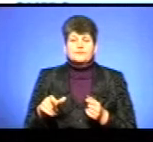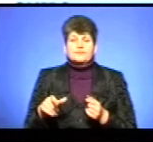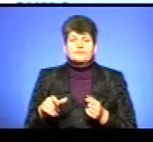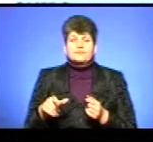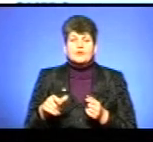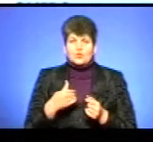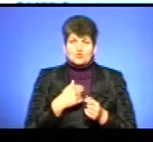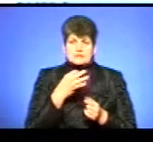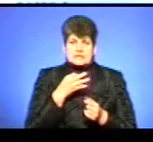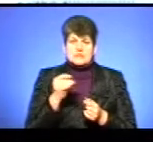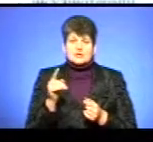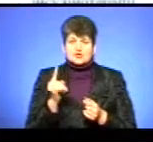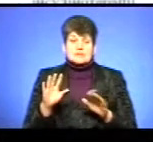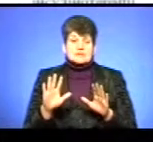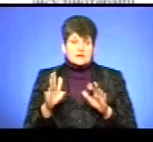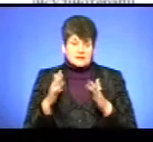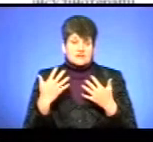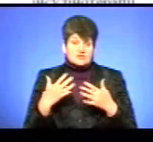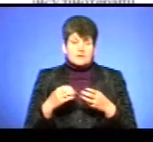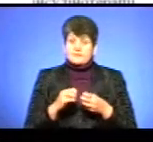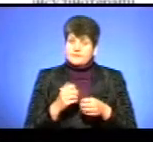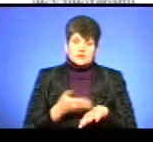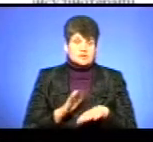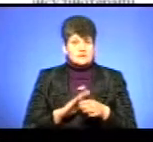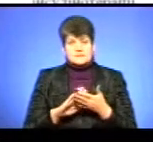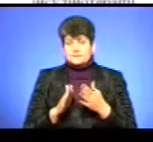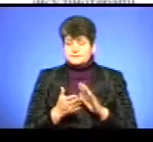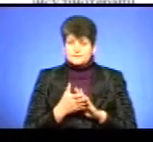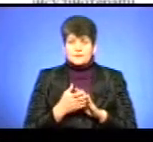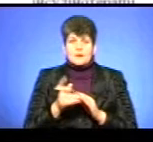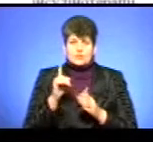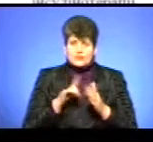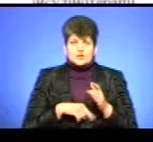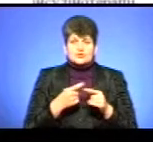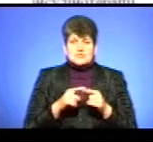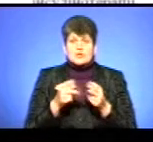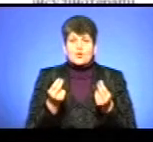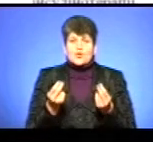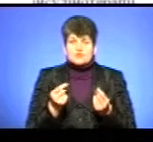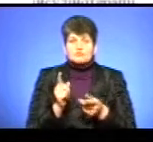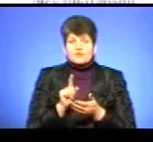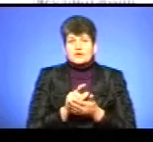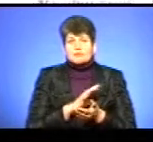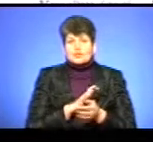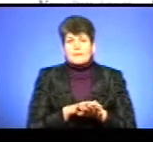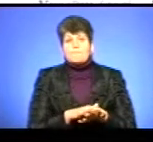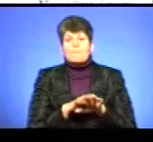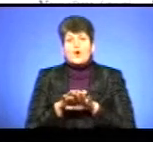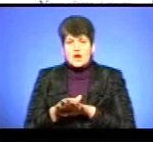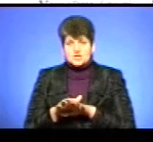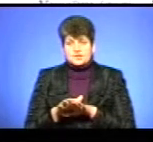склалася вже і критична ситуація. Повірте, що дані кошти, вони мали бути погашені